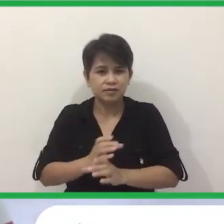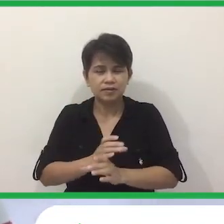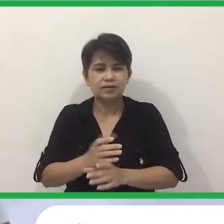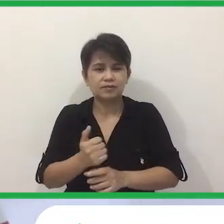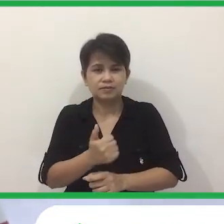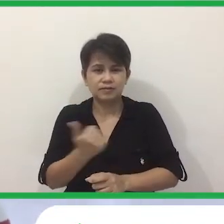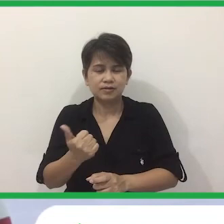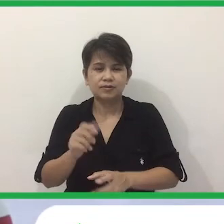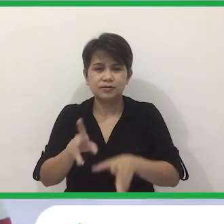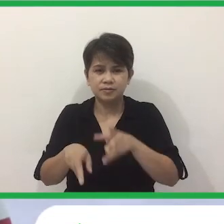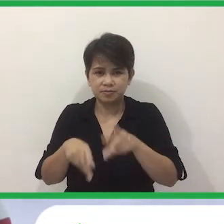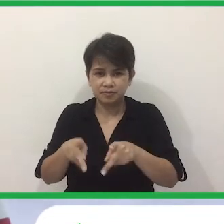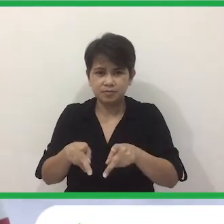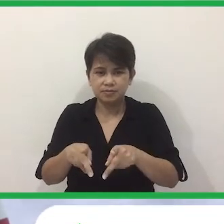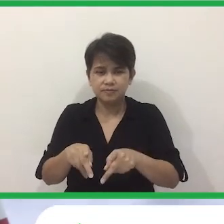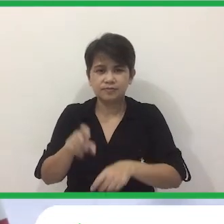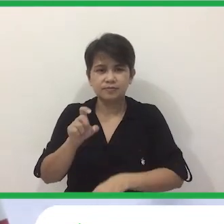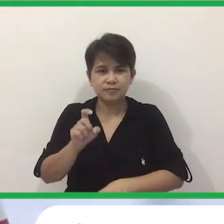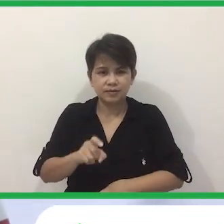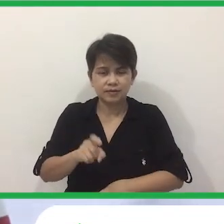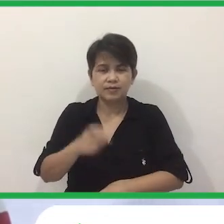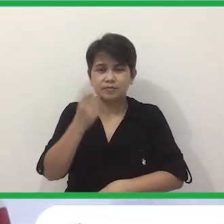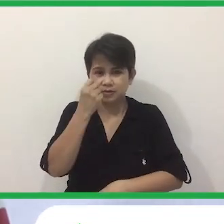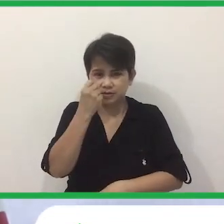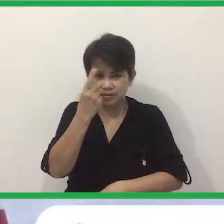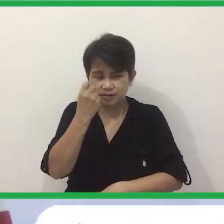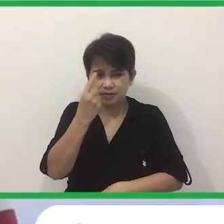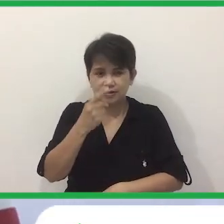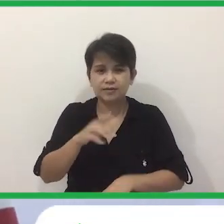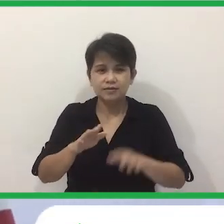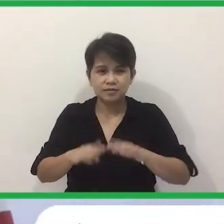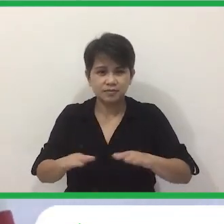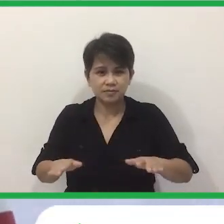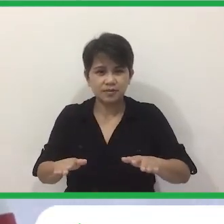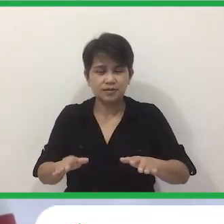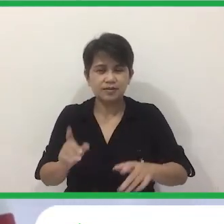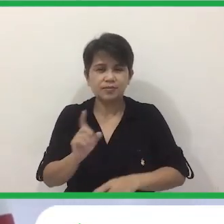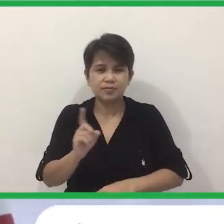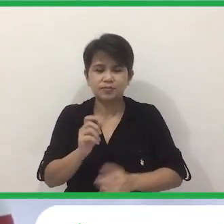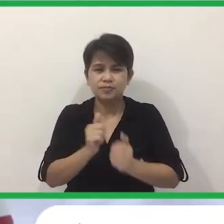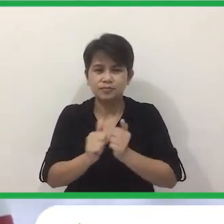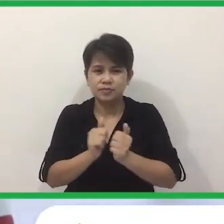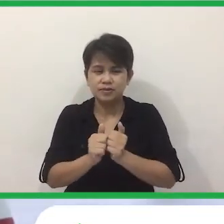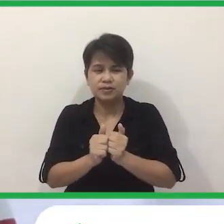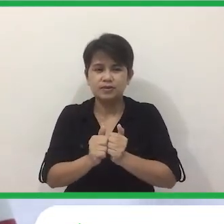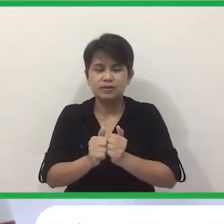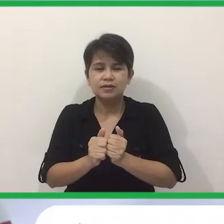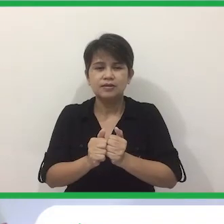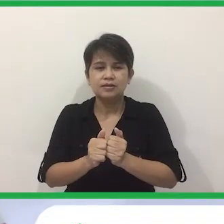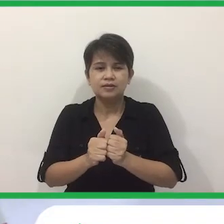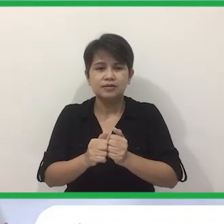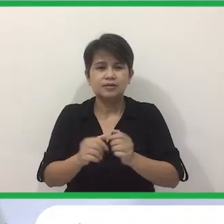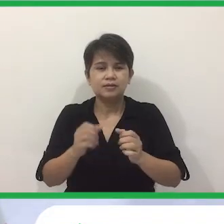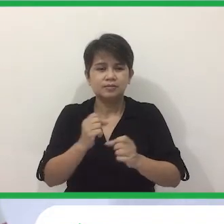Sa Ibang Tao Kaya Dapat Maintindihan Nila Mahalaga Palagal Ang Dumistansya